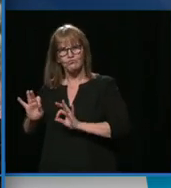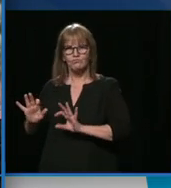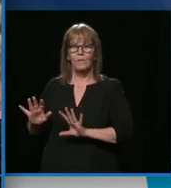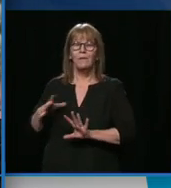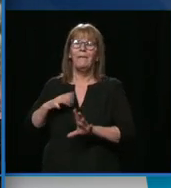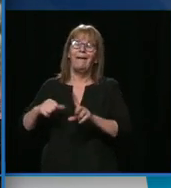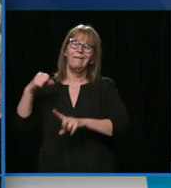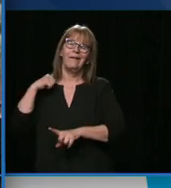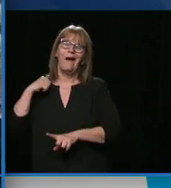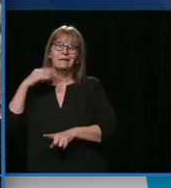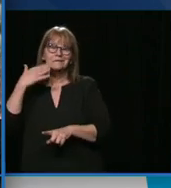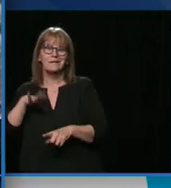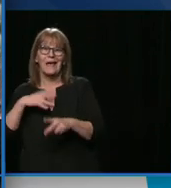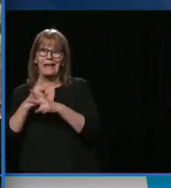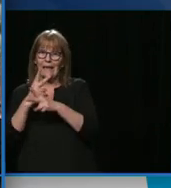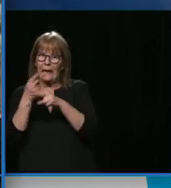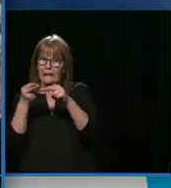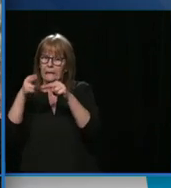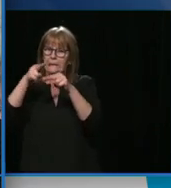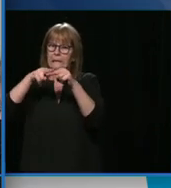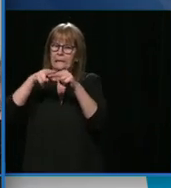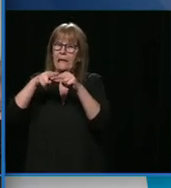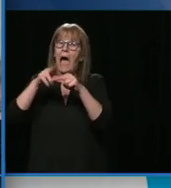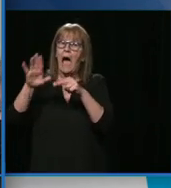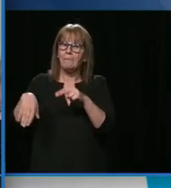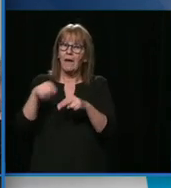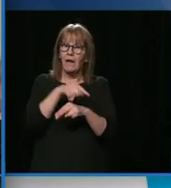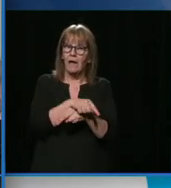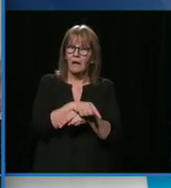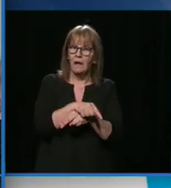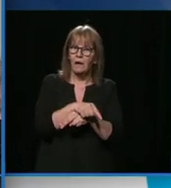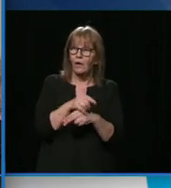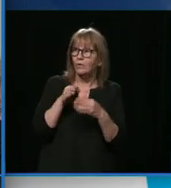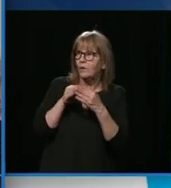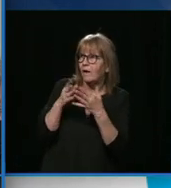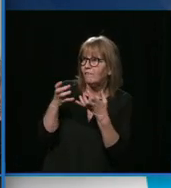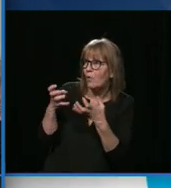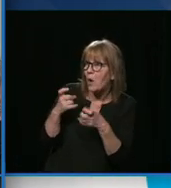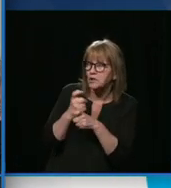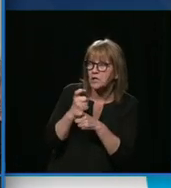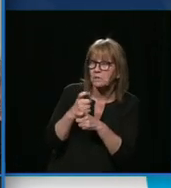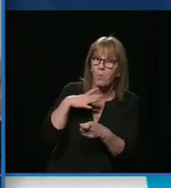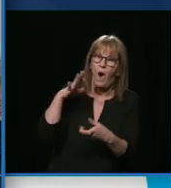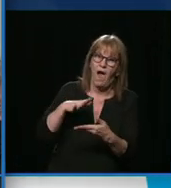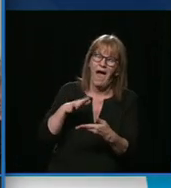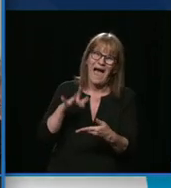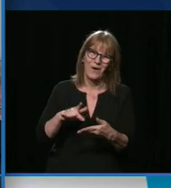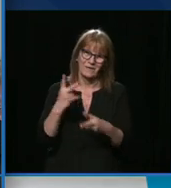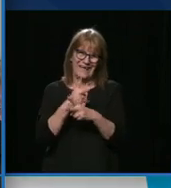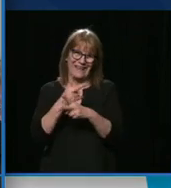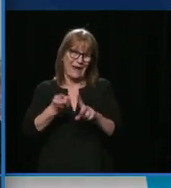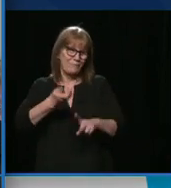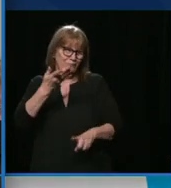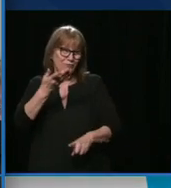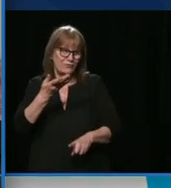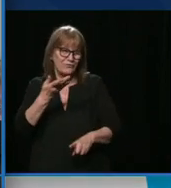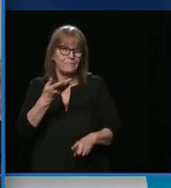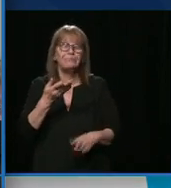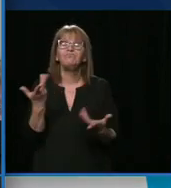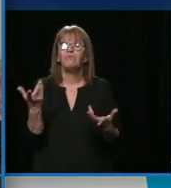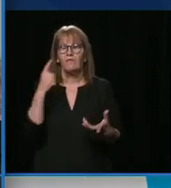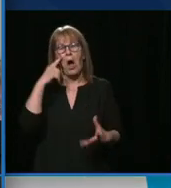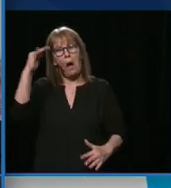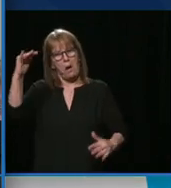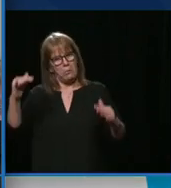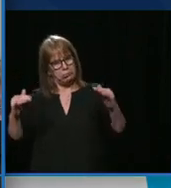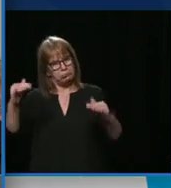de la Banque du Canada qui va tempérer la demande. Alors, le marché va s'équilibrer et on fait tout ce qu'on peut dans le respect